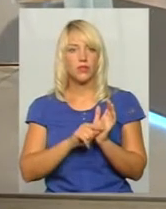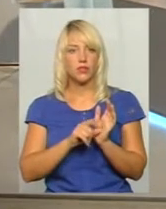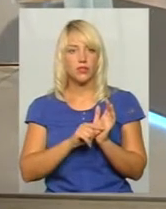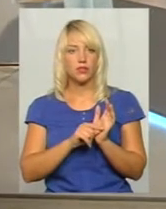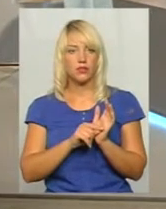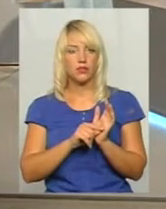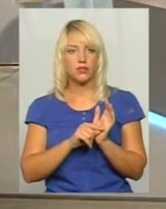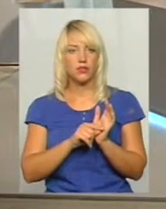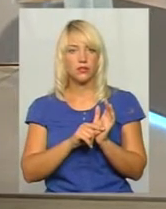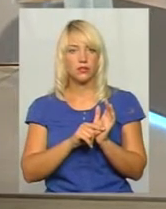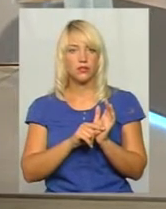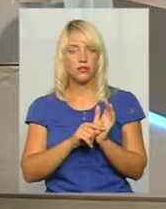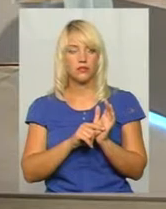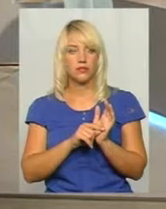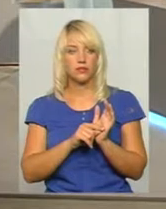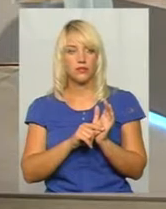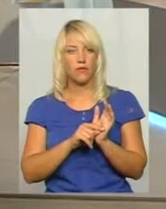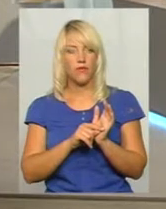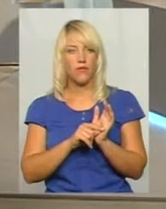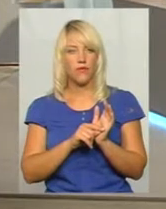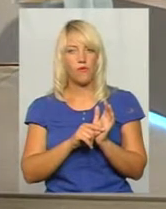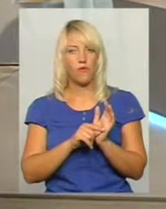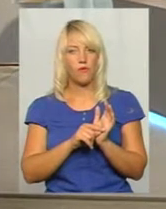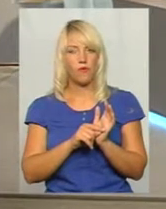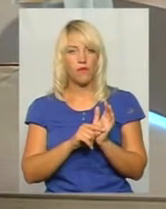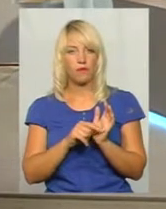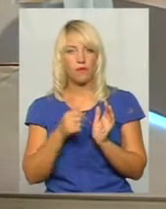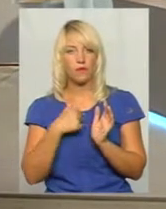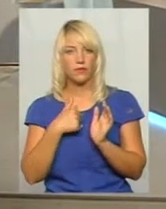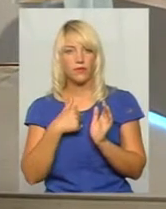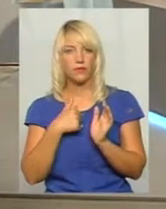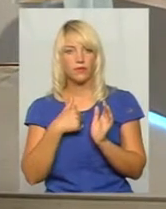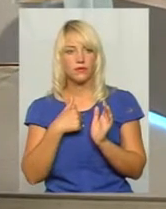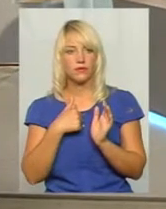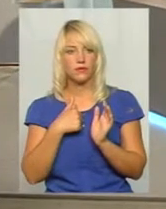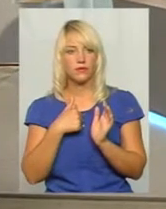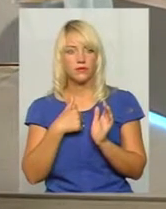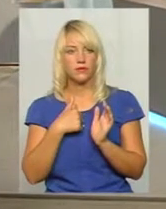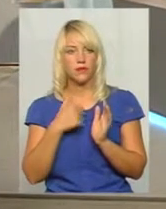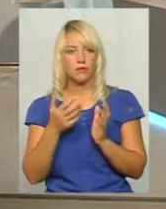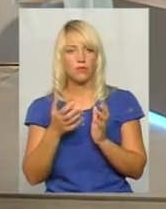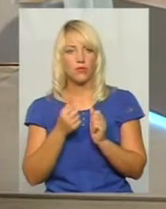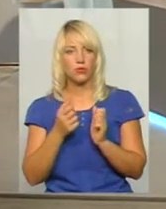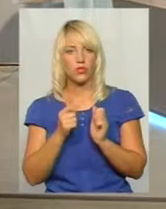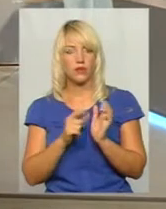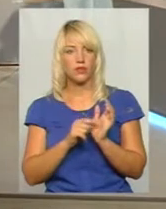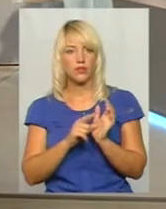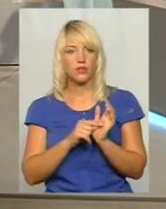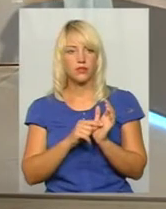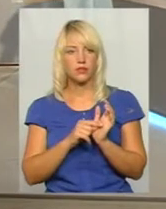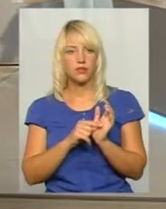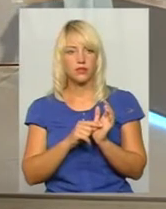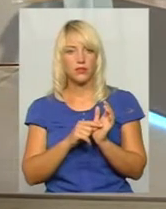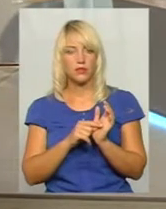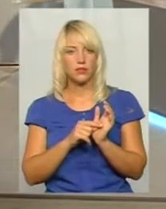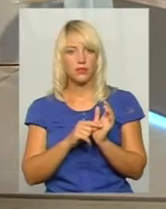Якщо це, я зможу відповісти. Дивіться, я получаю пенсію, в мене чоловік військовий, службовий. Ні, вибачте,